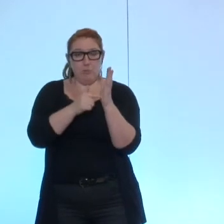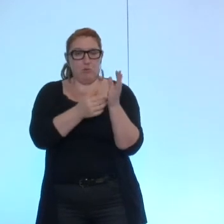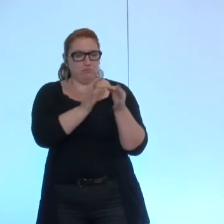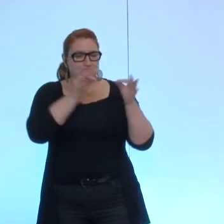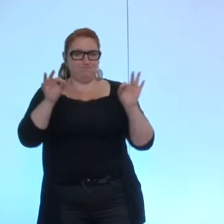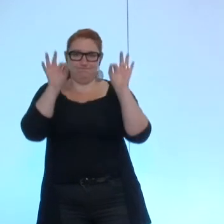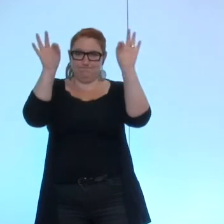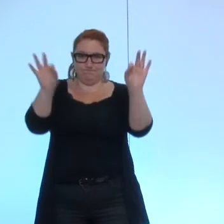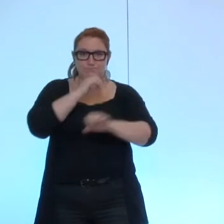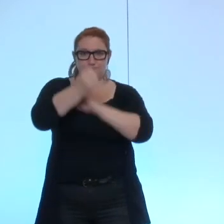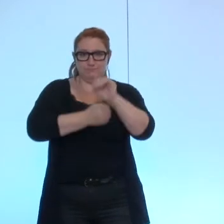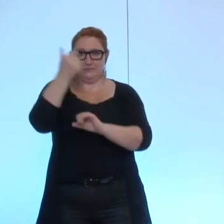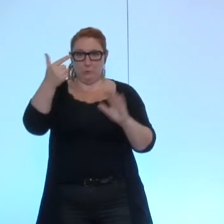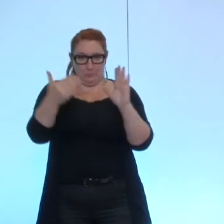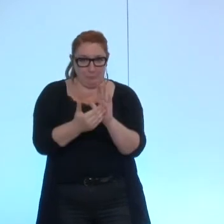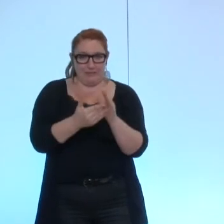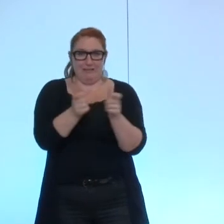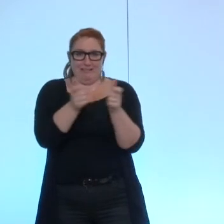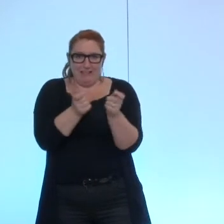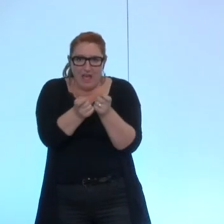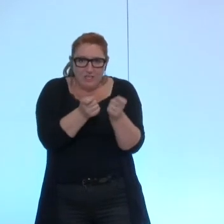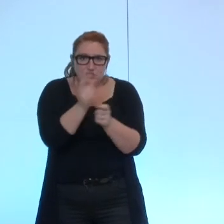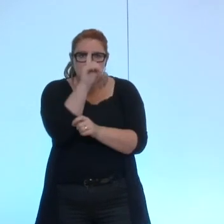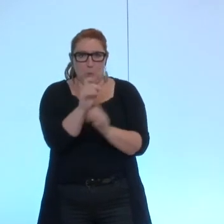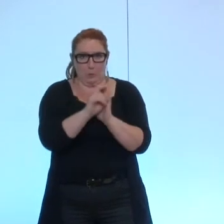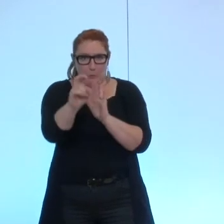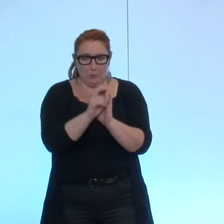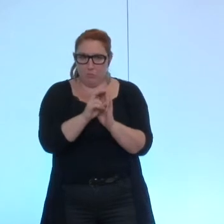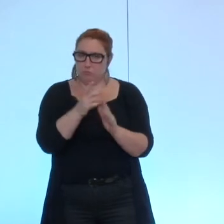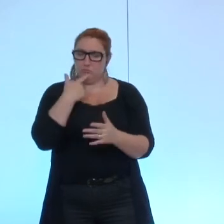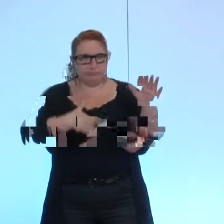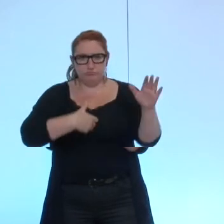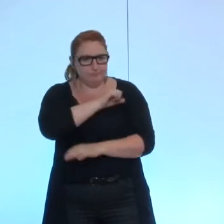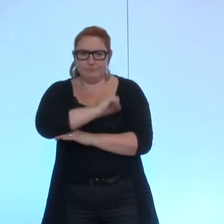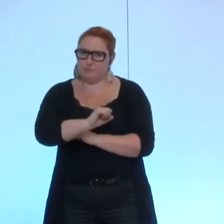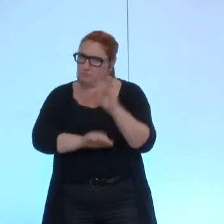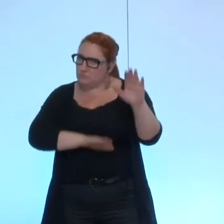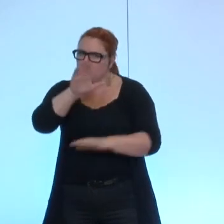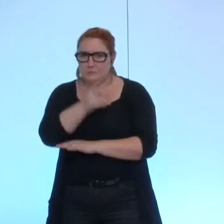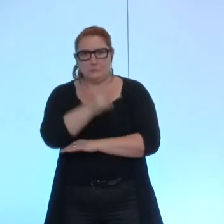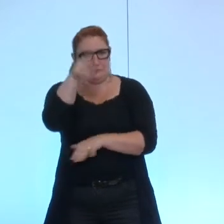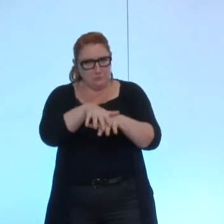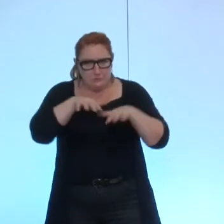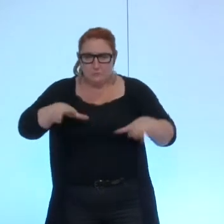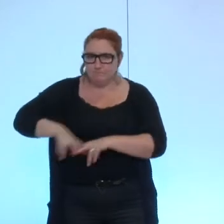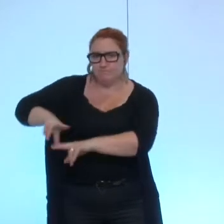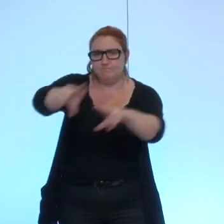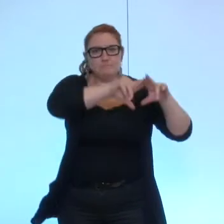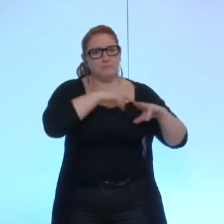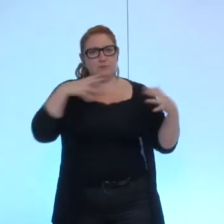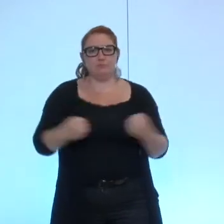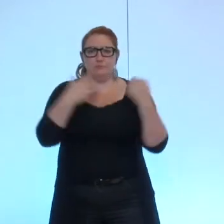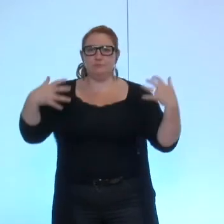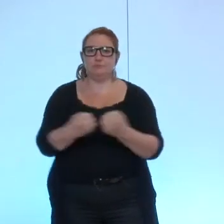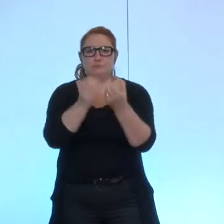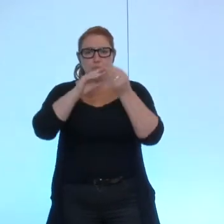donc en 2000 la régie des eaux de Grenoble a nettement intensifié ses investissements dans l'entretien du réseau ce qui a permis de réduire la fréquence des incidents